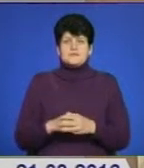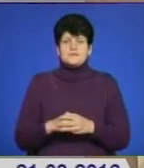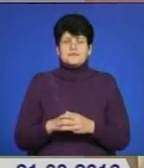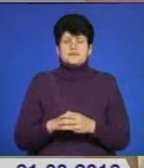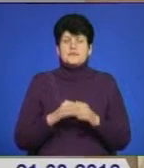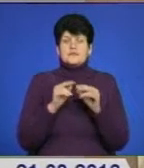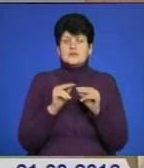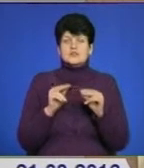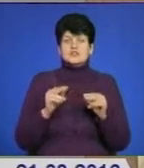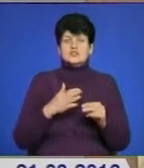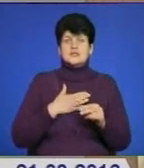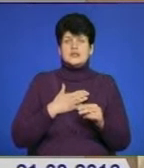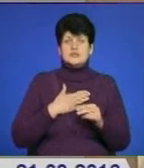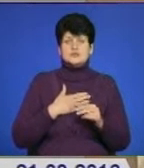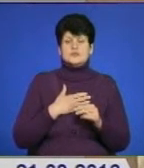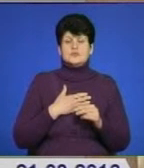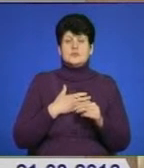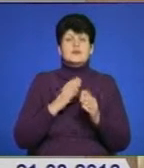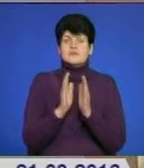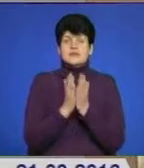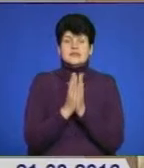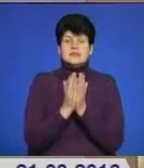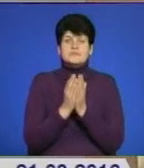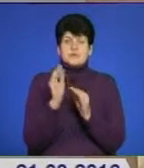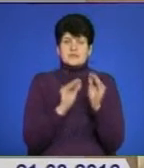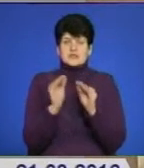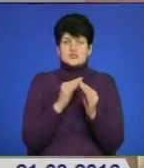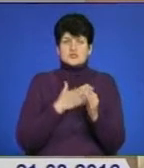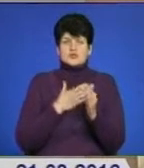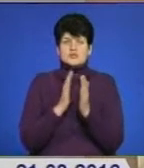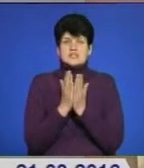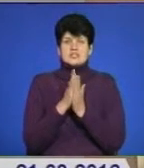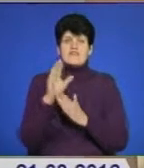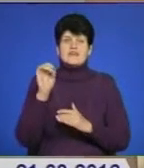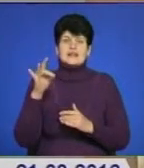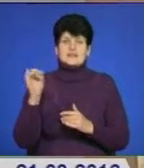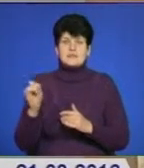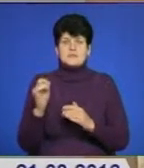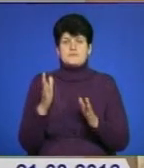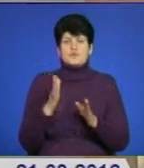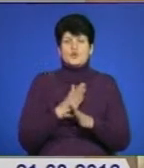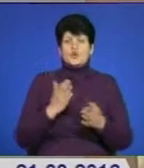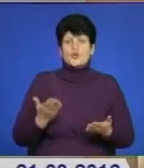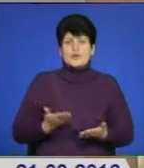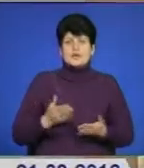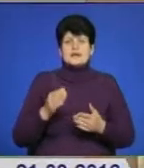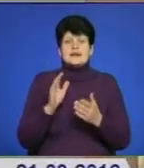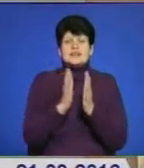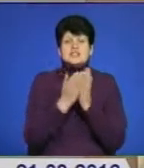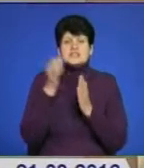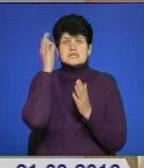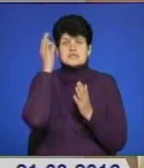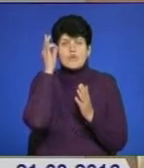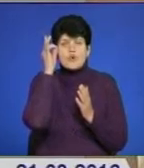Укладачі нашої такої гарної книжки «Вертепи долі», яку ми сьогодні презентуємо, книжки спогадів про Романа Теодоровича. У